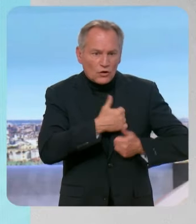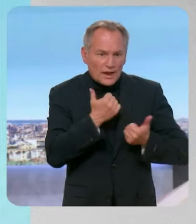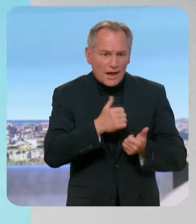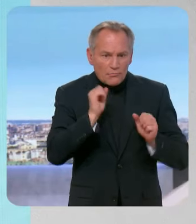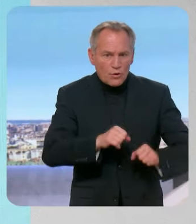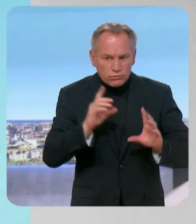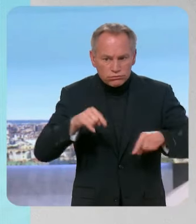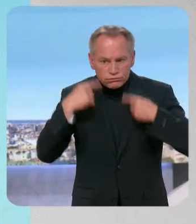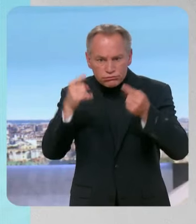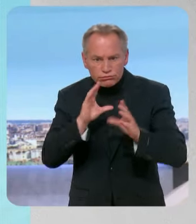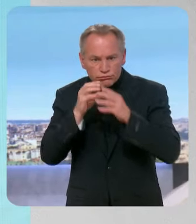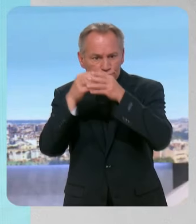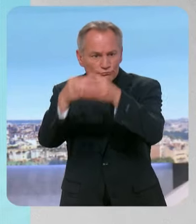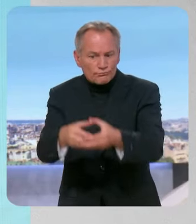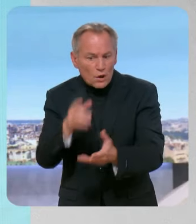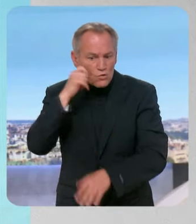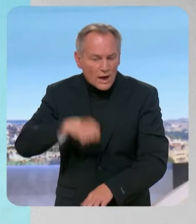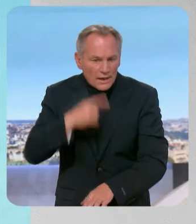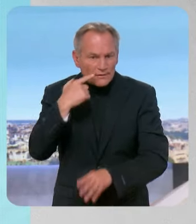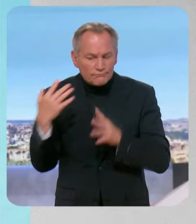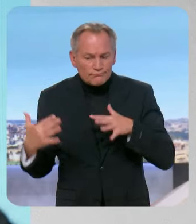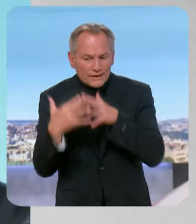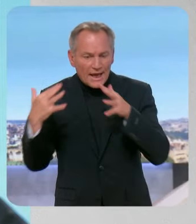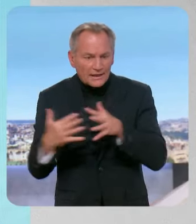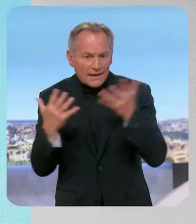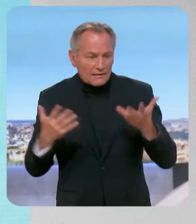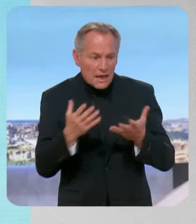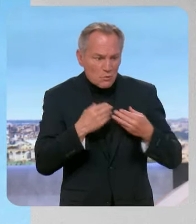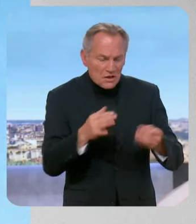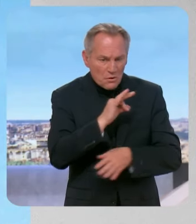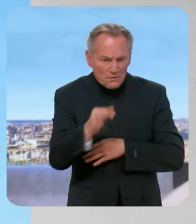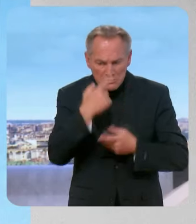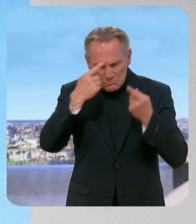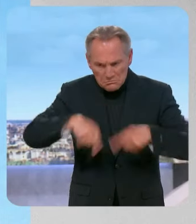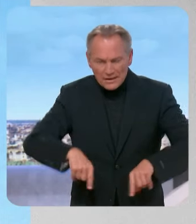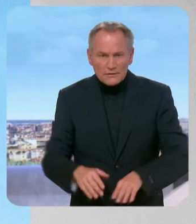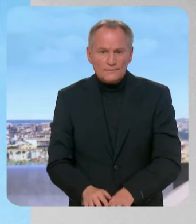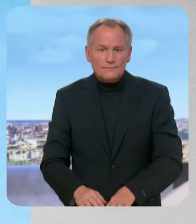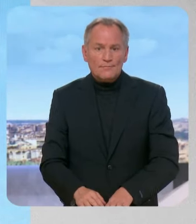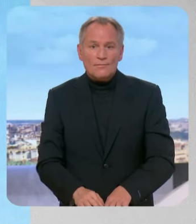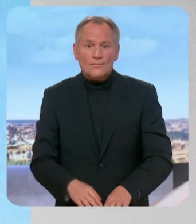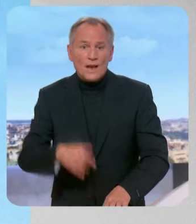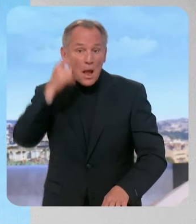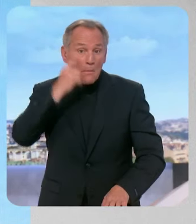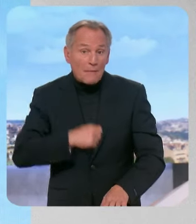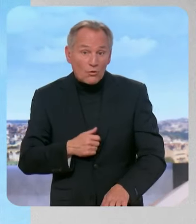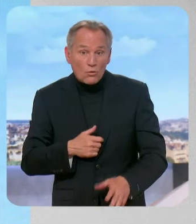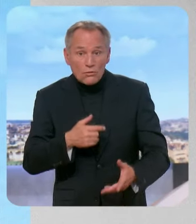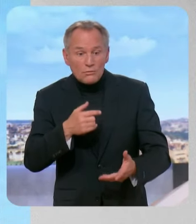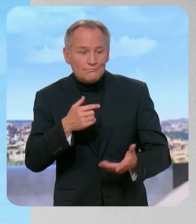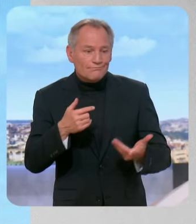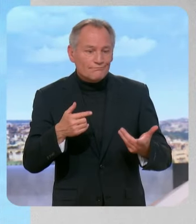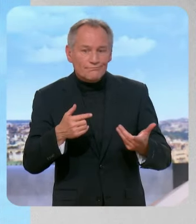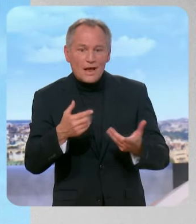ne sont pas d'accord avec cette thèse et que les Français n'y adhèrent pas du tout. Emmanuel Macron ne prend pas les Français pour des imbéciles.